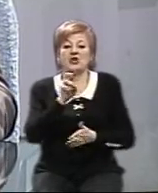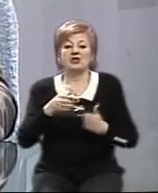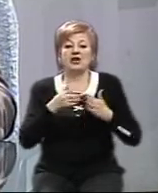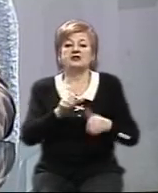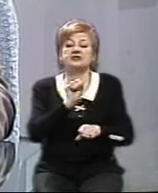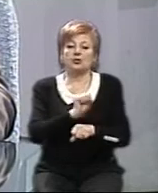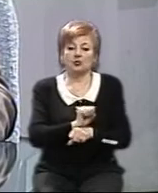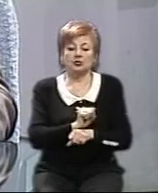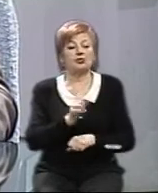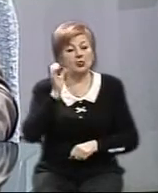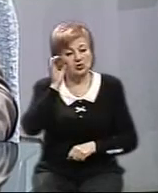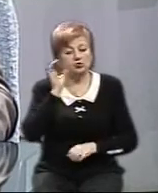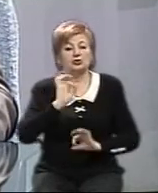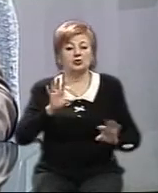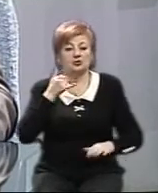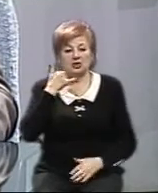її коментар телефоном.